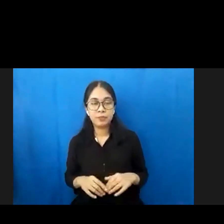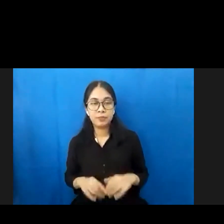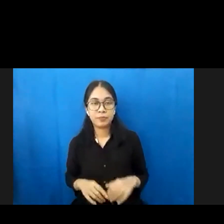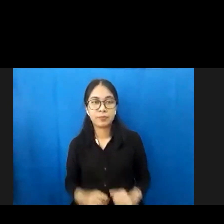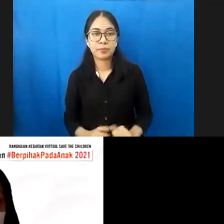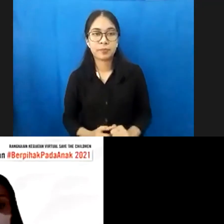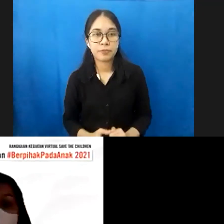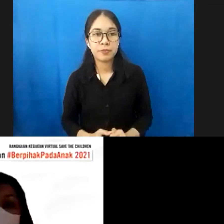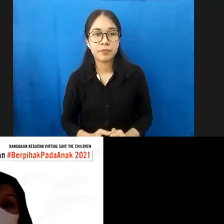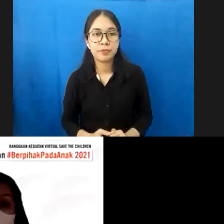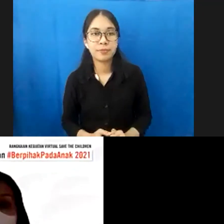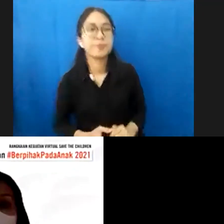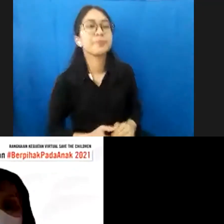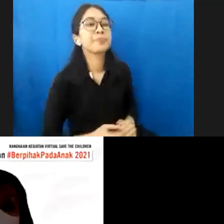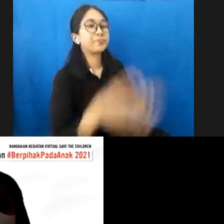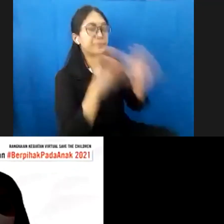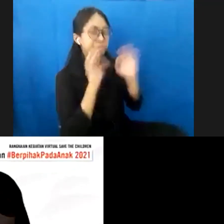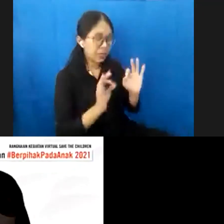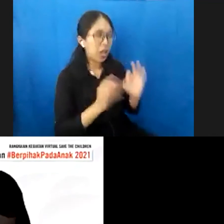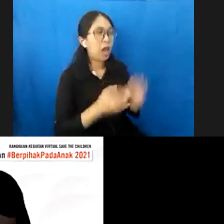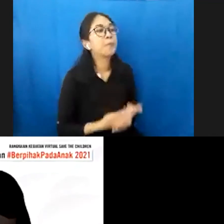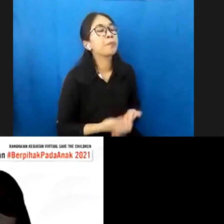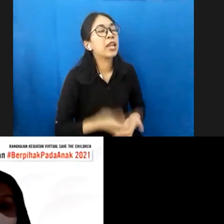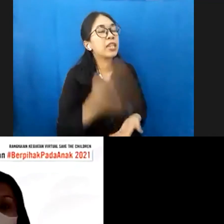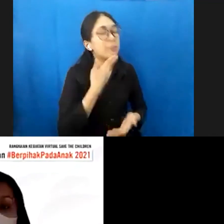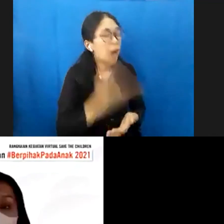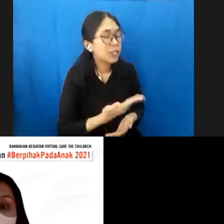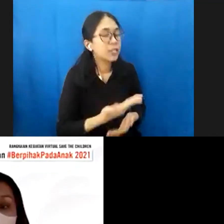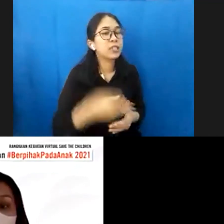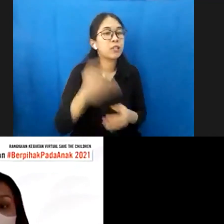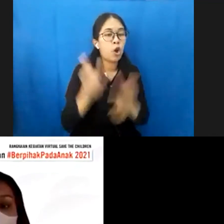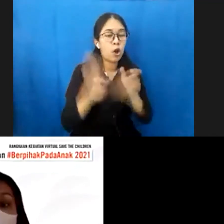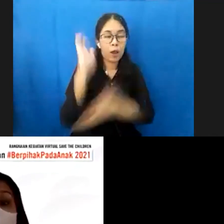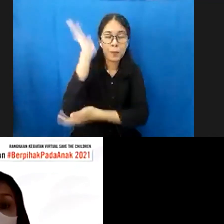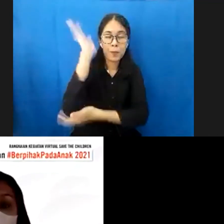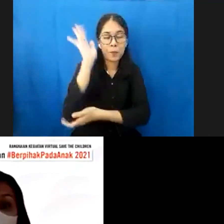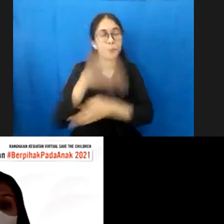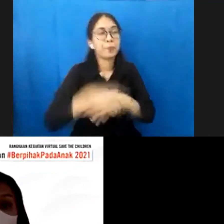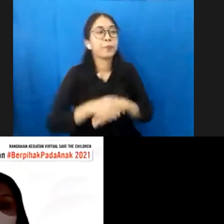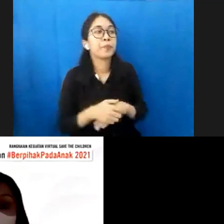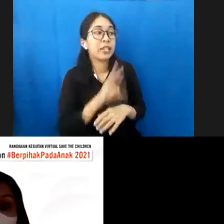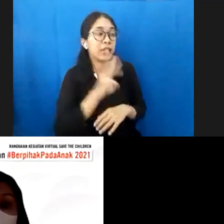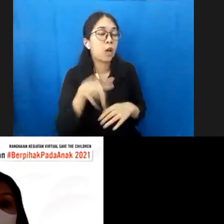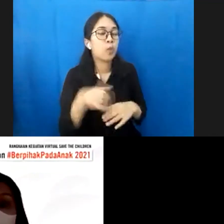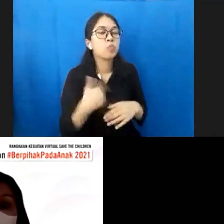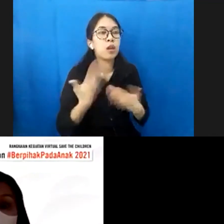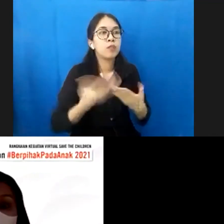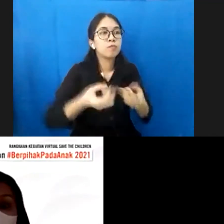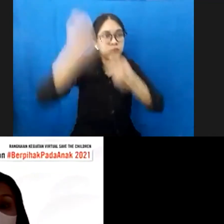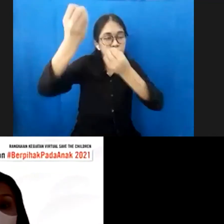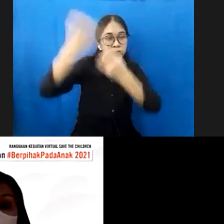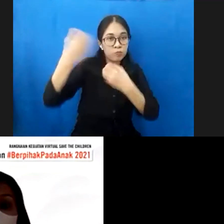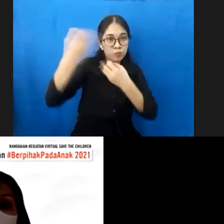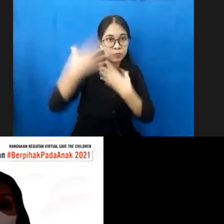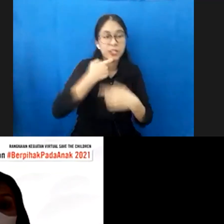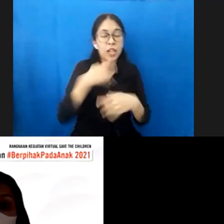baik terima kasih kepada pemateri ketiga kepala dinas PMD yang telah memberikan pencerahan bagi kita sekalian tentang